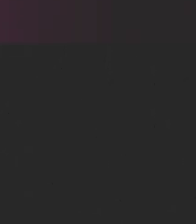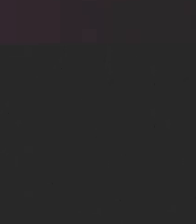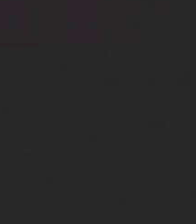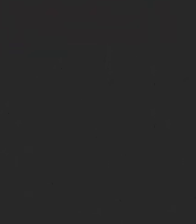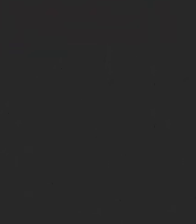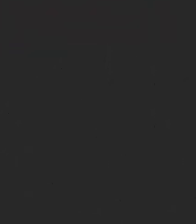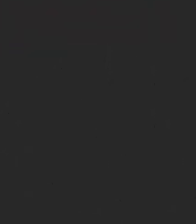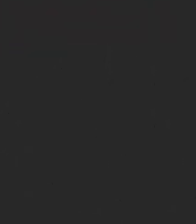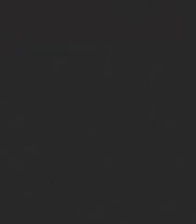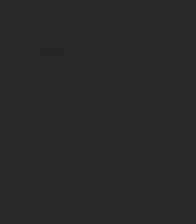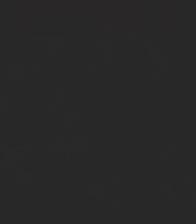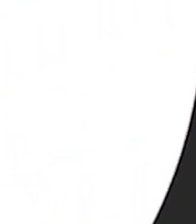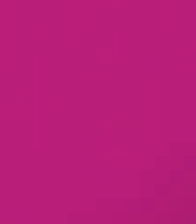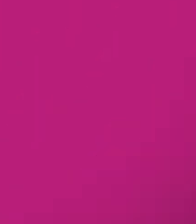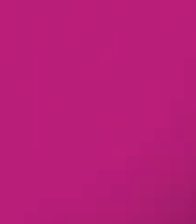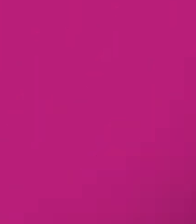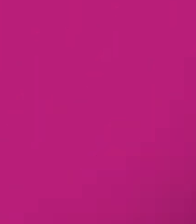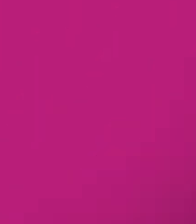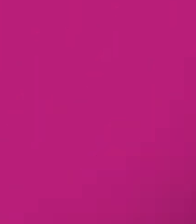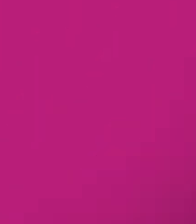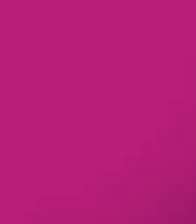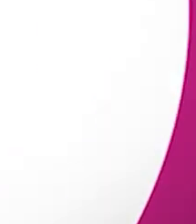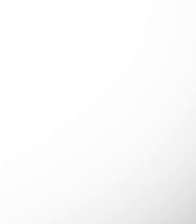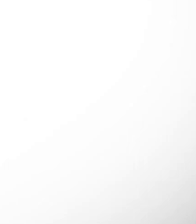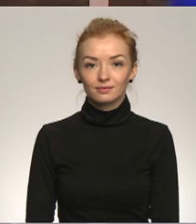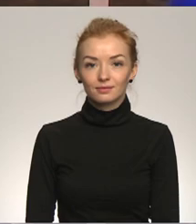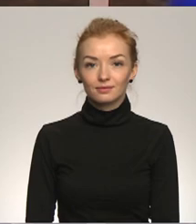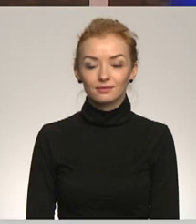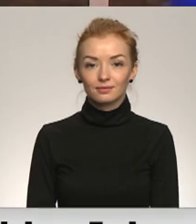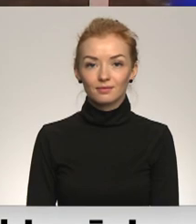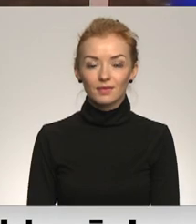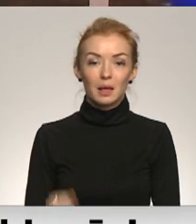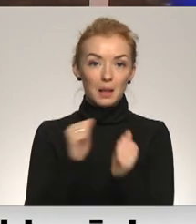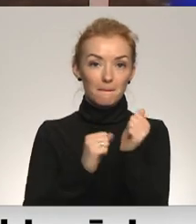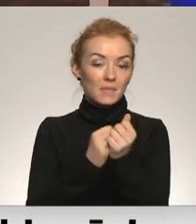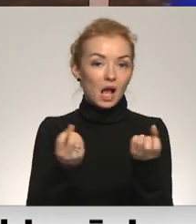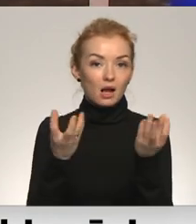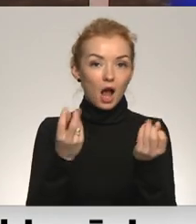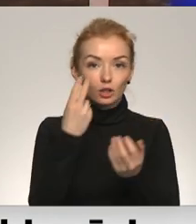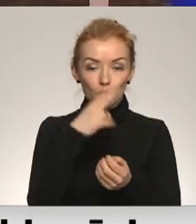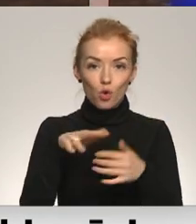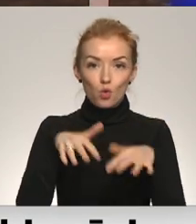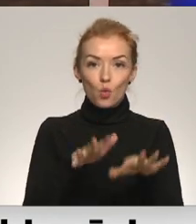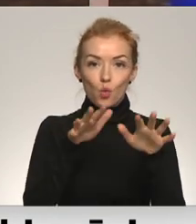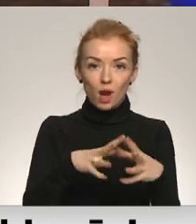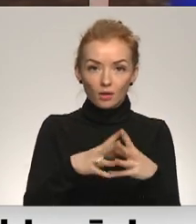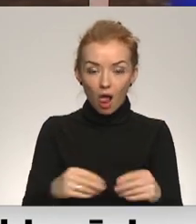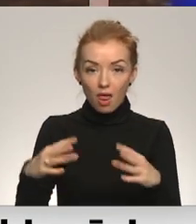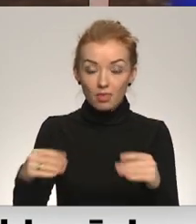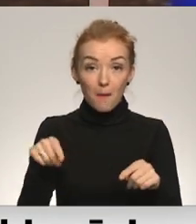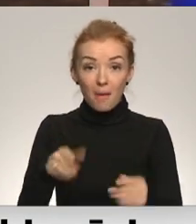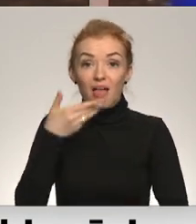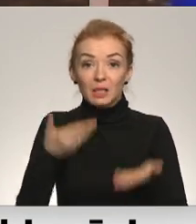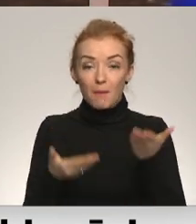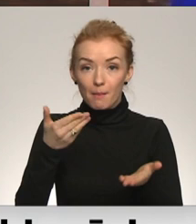Re! Viss ēters ir te! Biogāze no jūras aļģēm. Šāds eksperiments jau